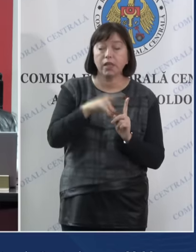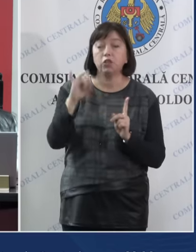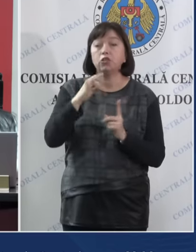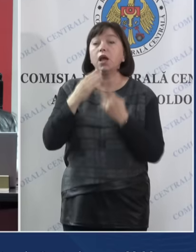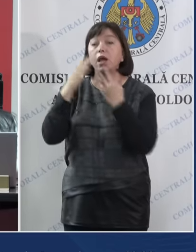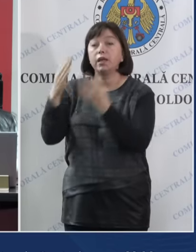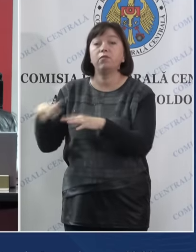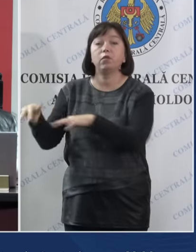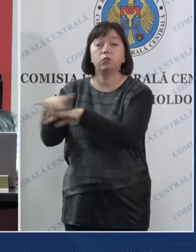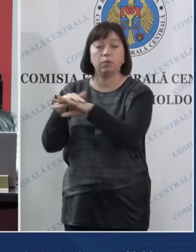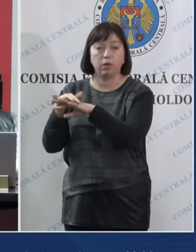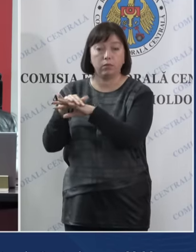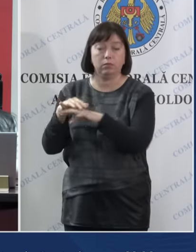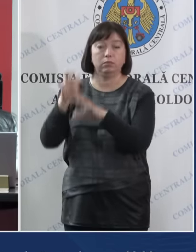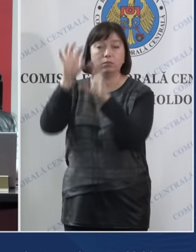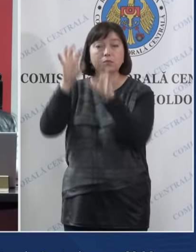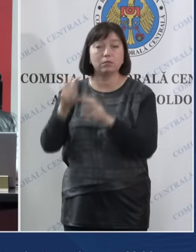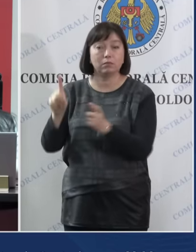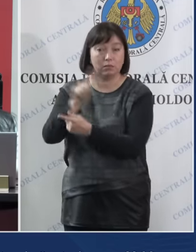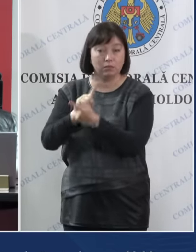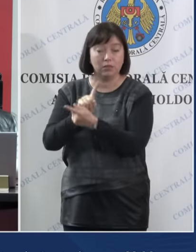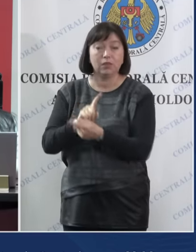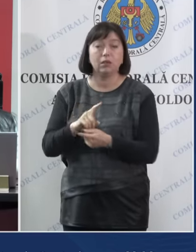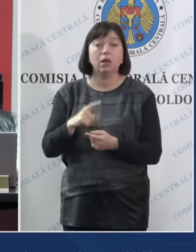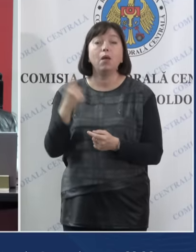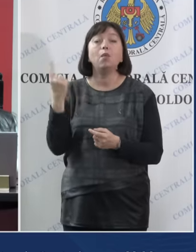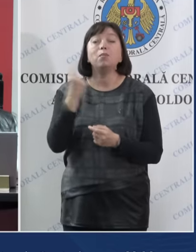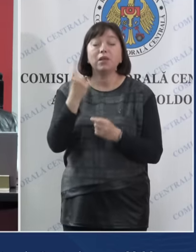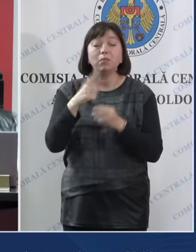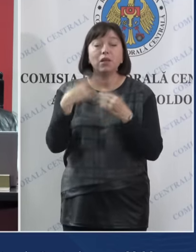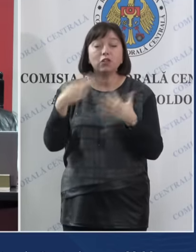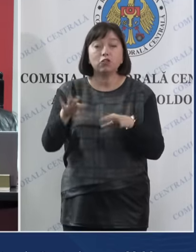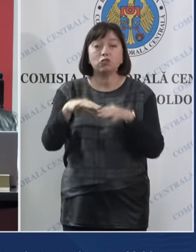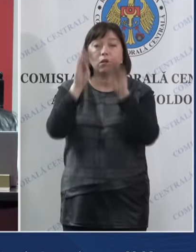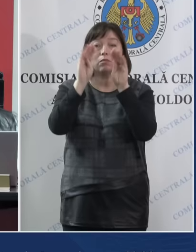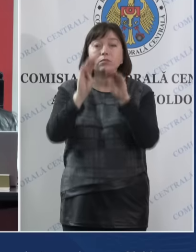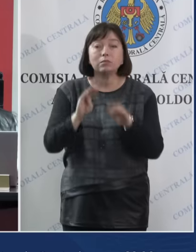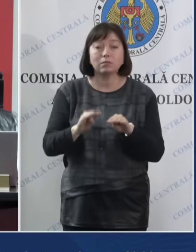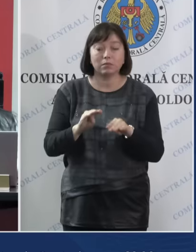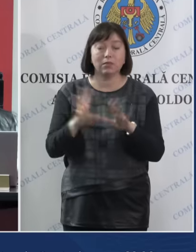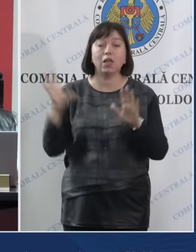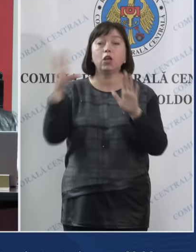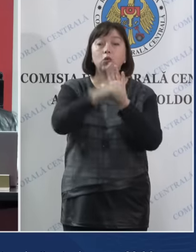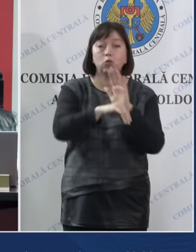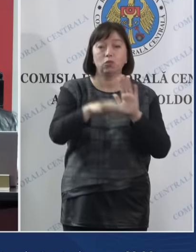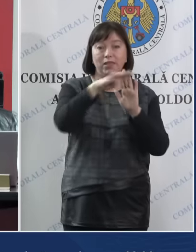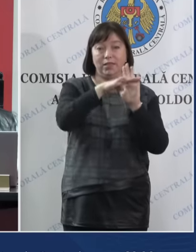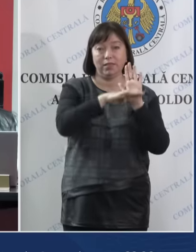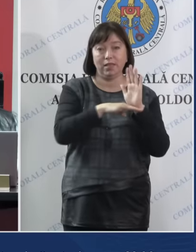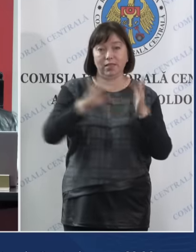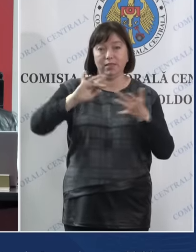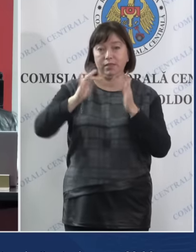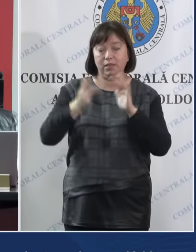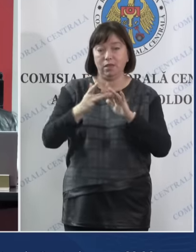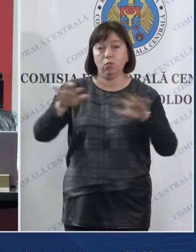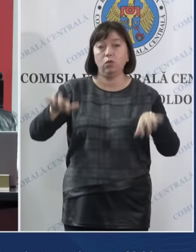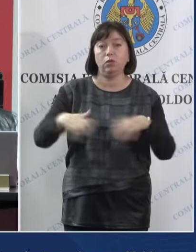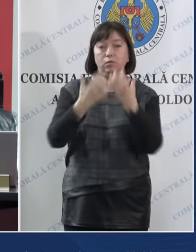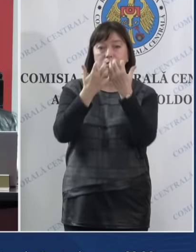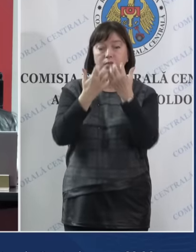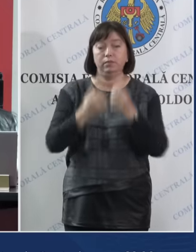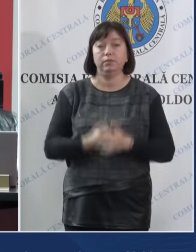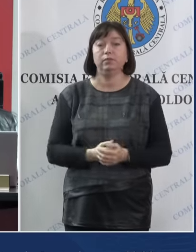referendumului Republican Constituțional cu primele procese verbale incluse în sistemul informațional.